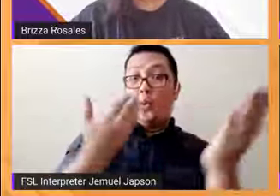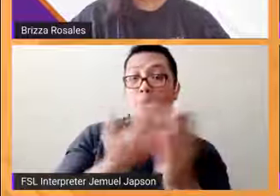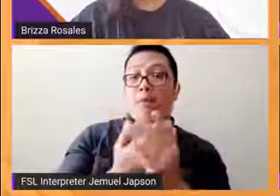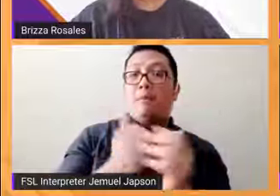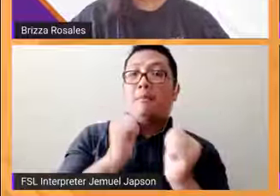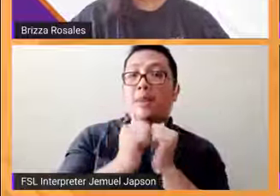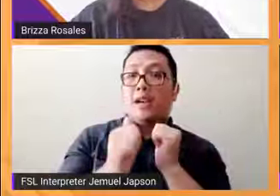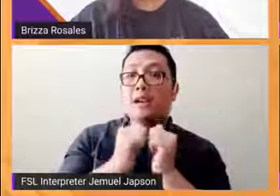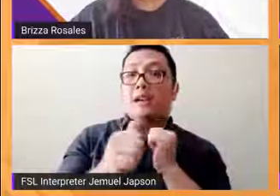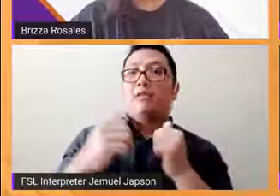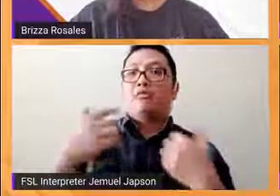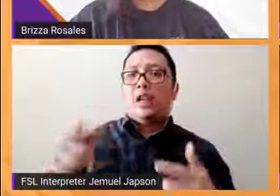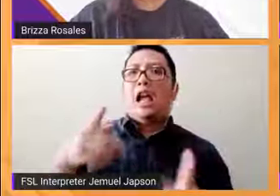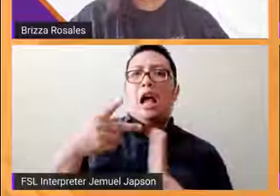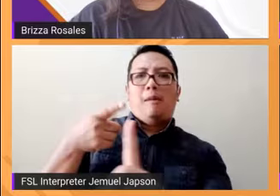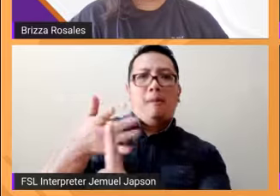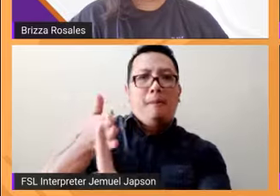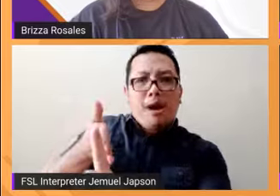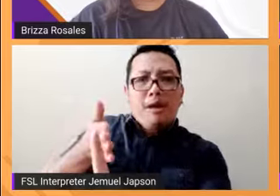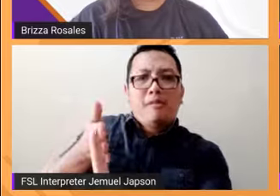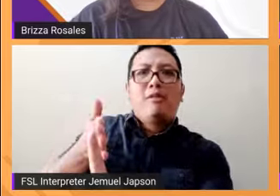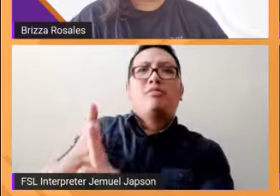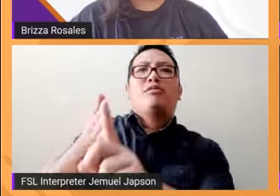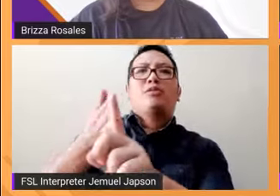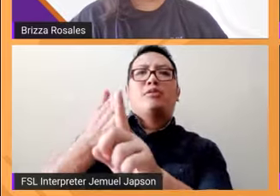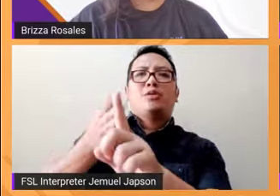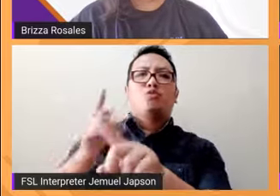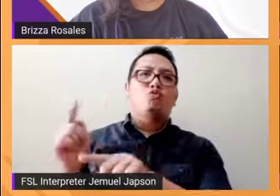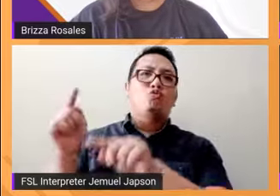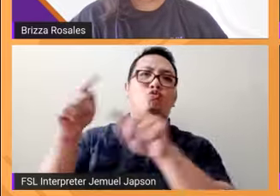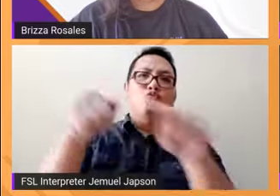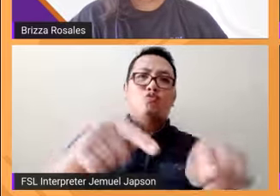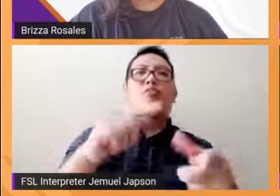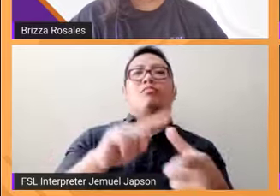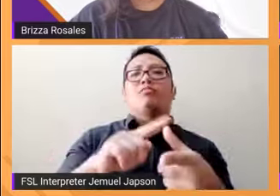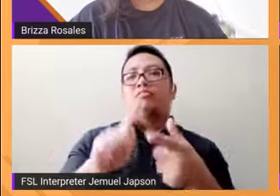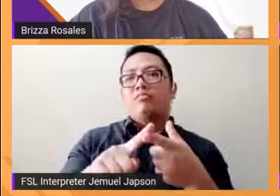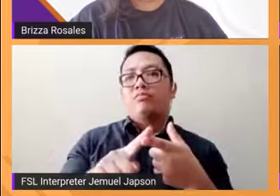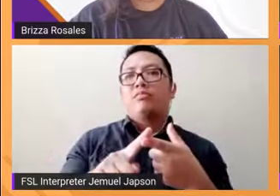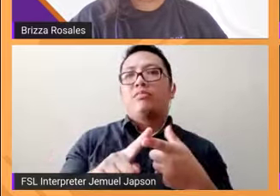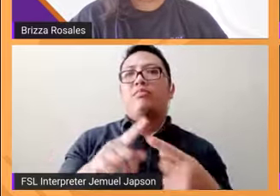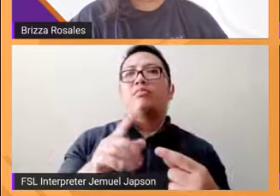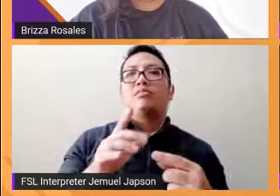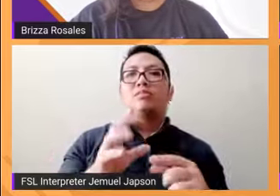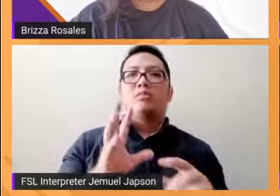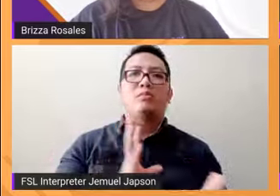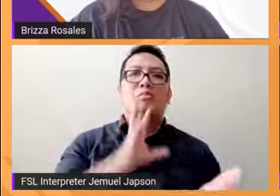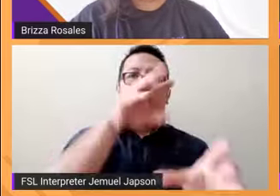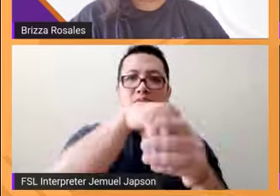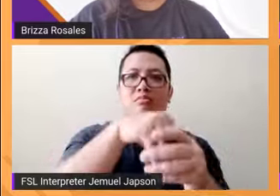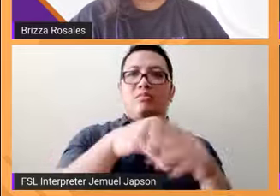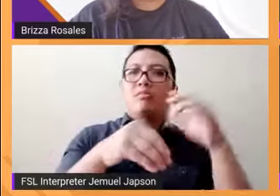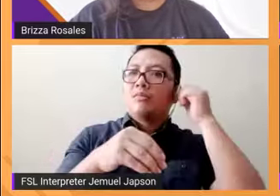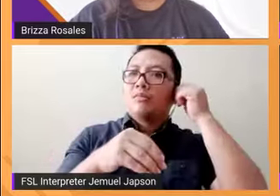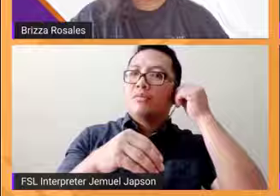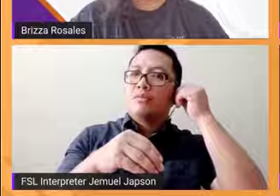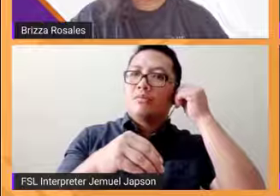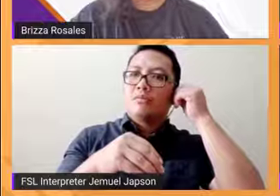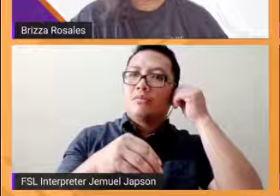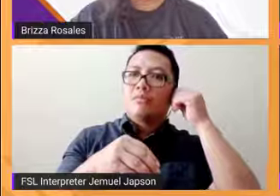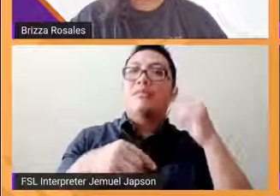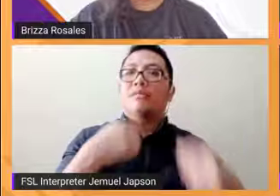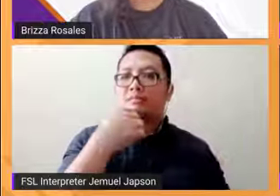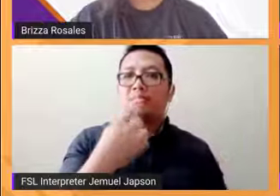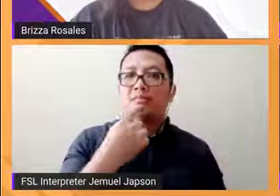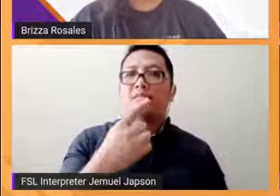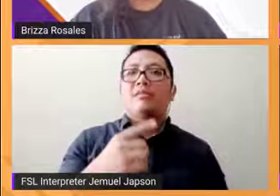paid for it and then pupunta ka na lang and then just partake doon sa yun pinapagit natin na piging